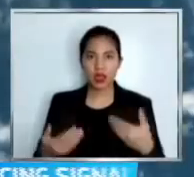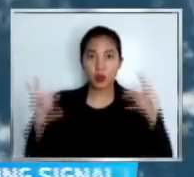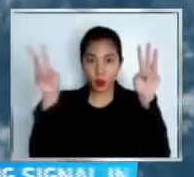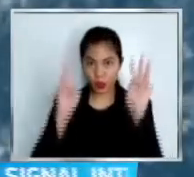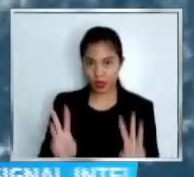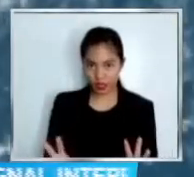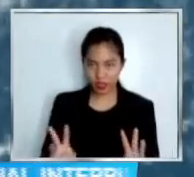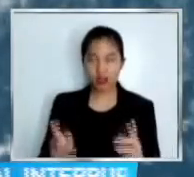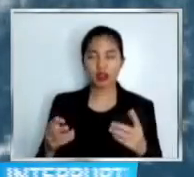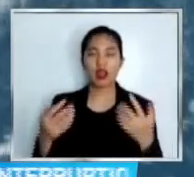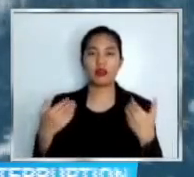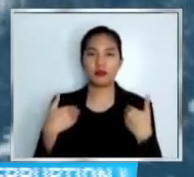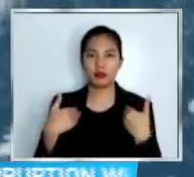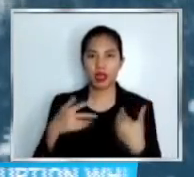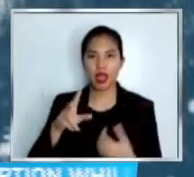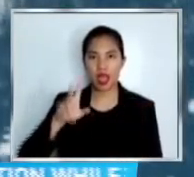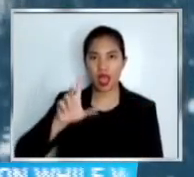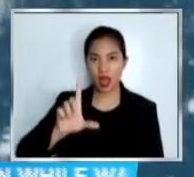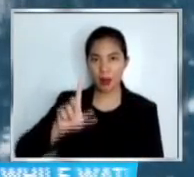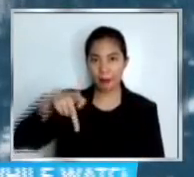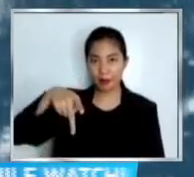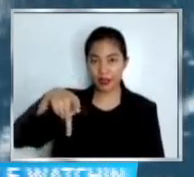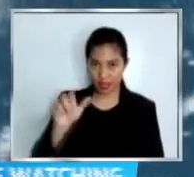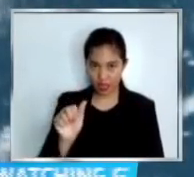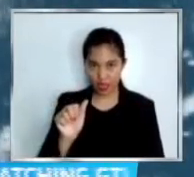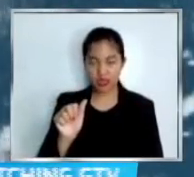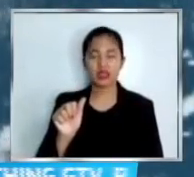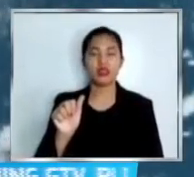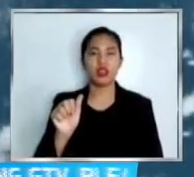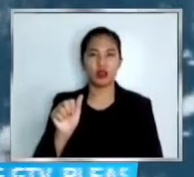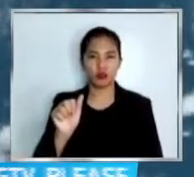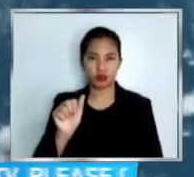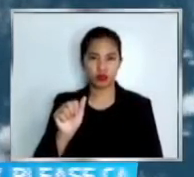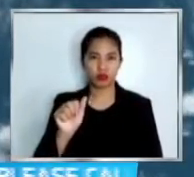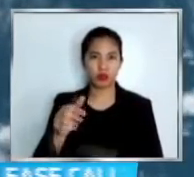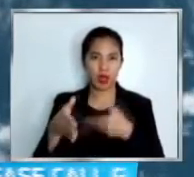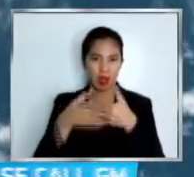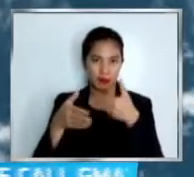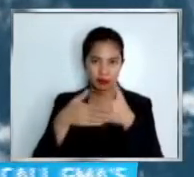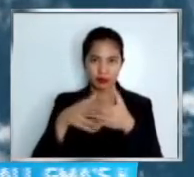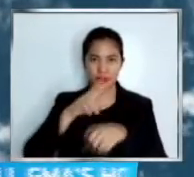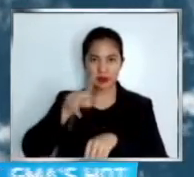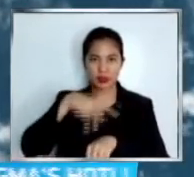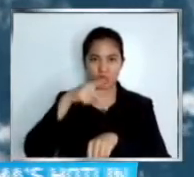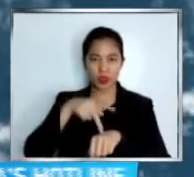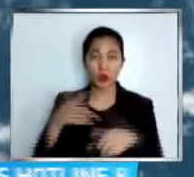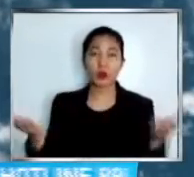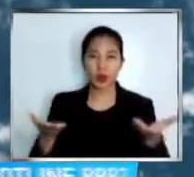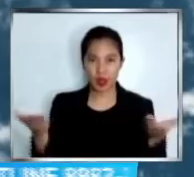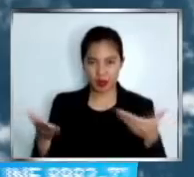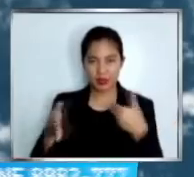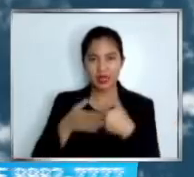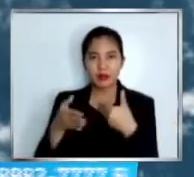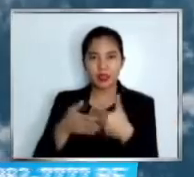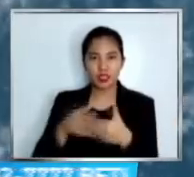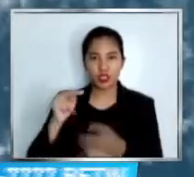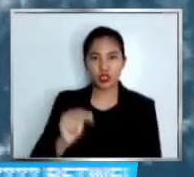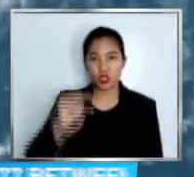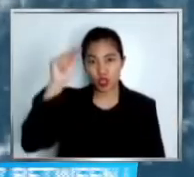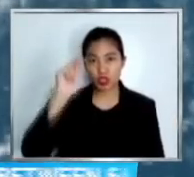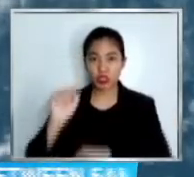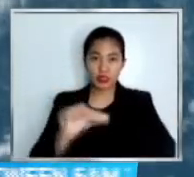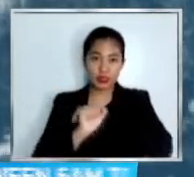Huli pong namataan niya ng pag-asa 475 kilometers silangan ng Katarman, Northern Samar. Nakapaloob ang nasabing